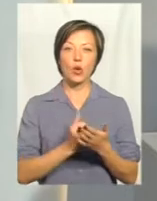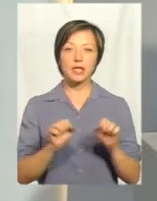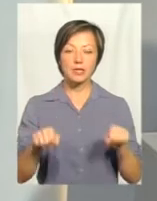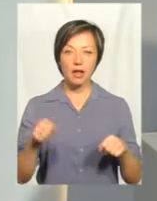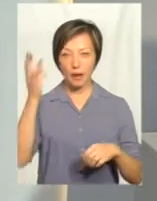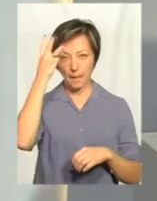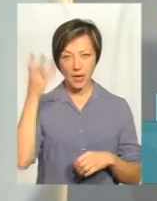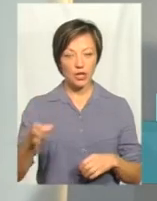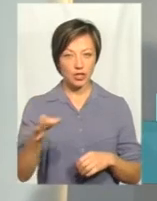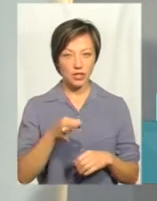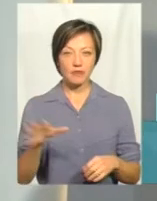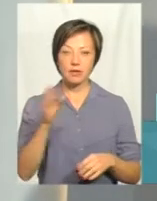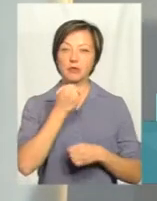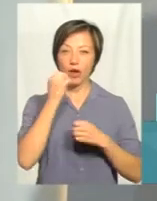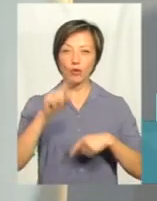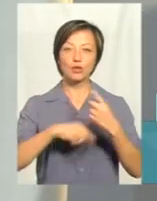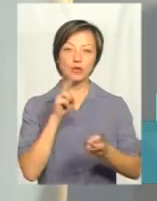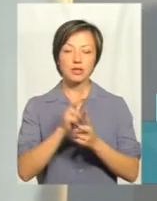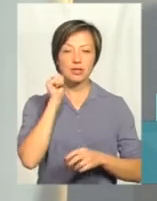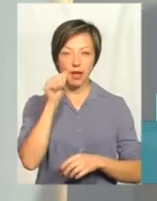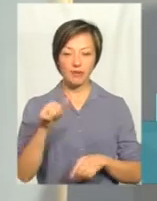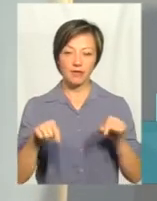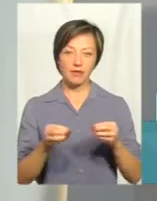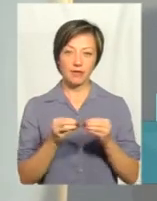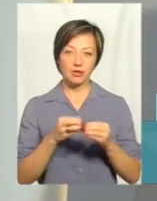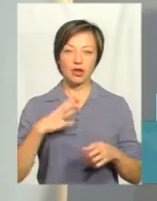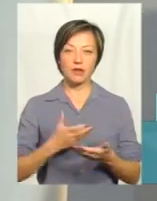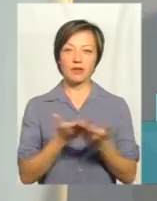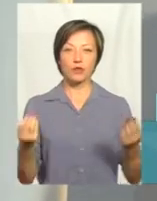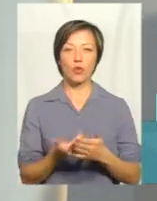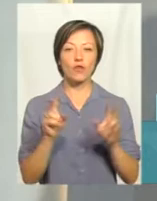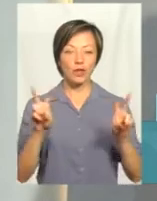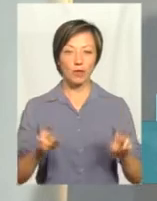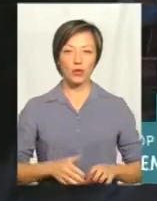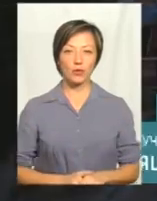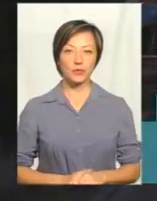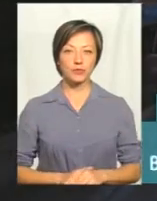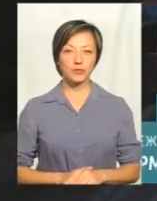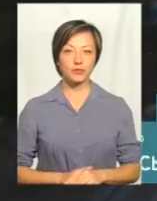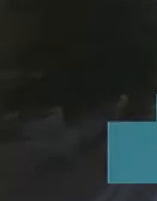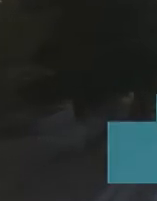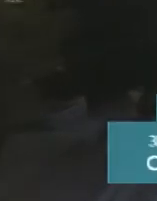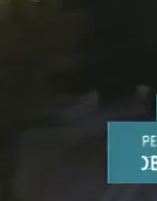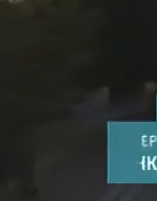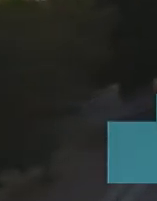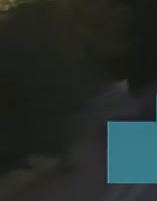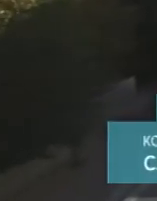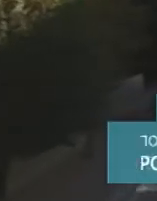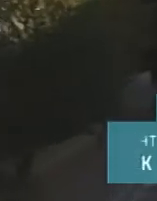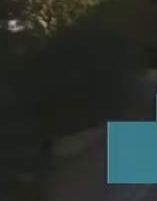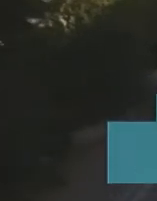Хмельниччини. Всім дякую. Побачимось уже завтра у цій же пері. Чекатиму вас із новою темою. Дякую.